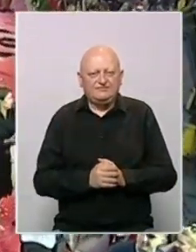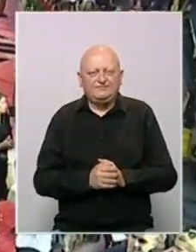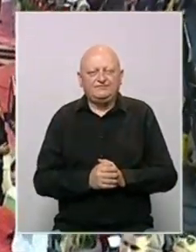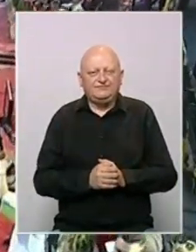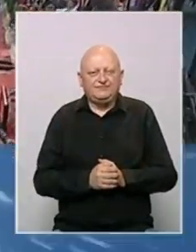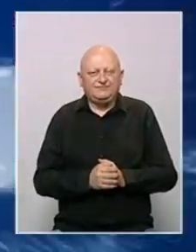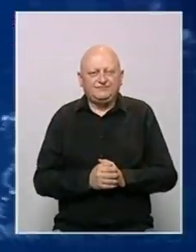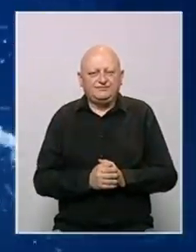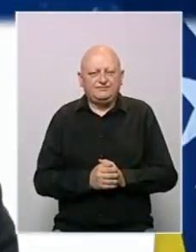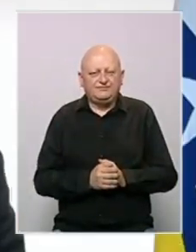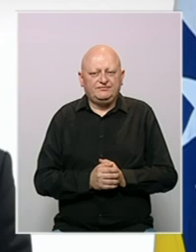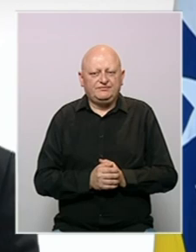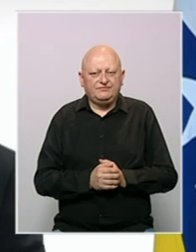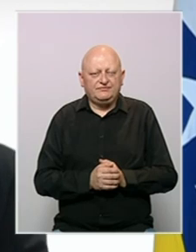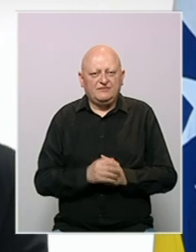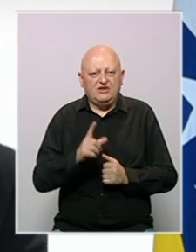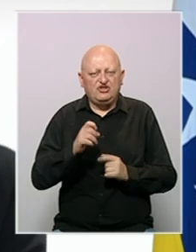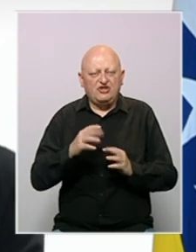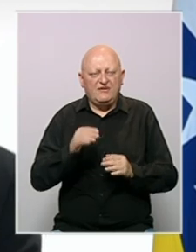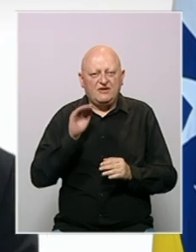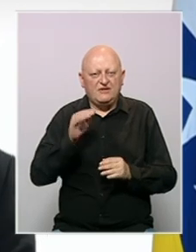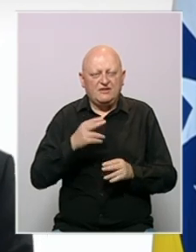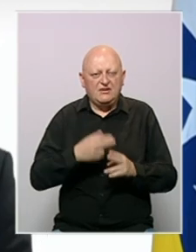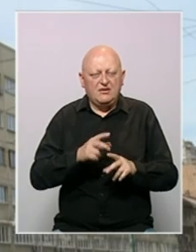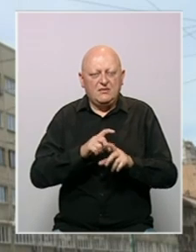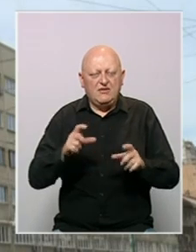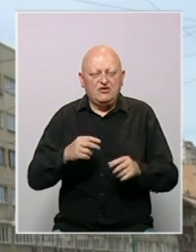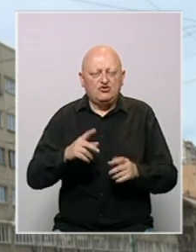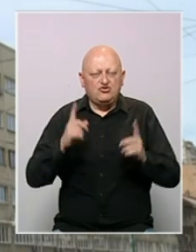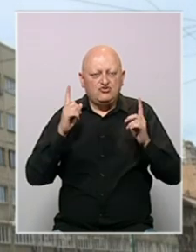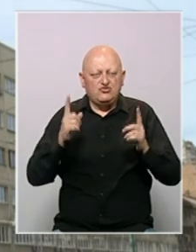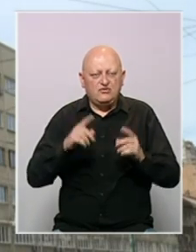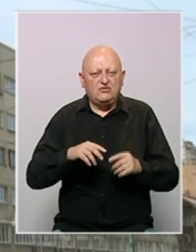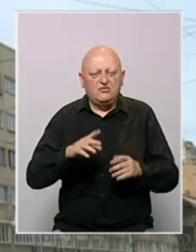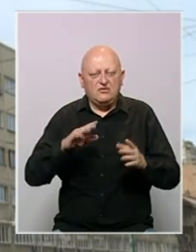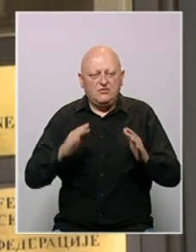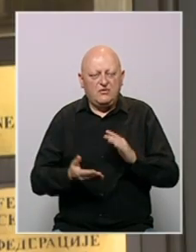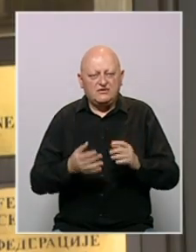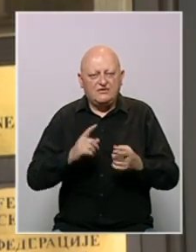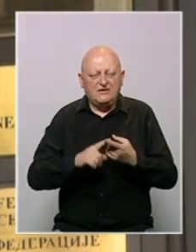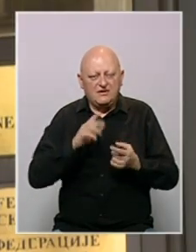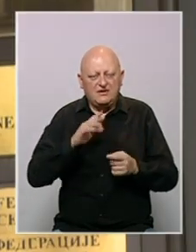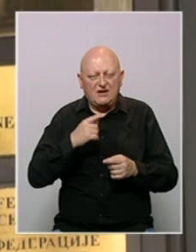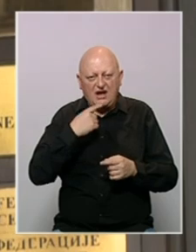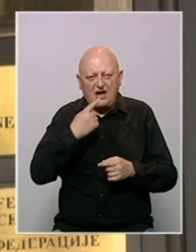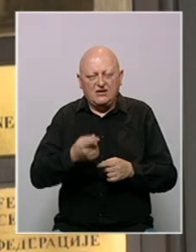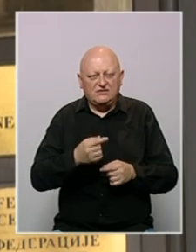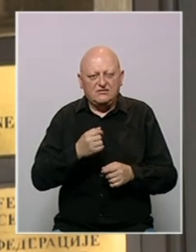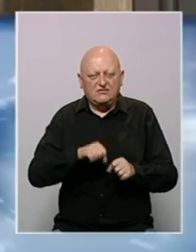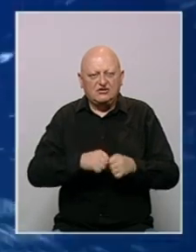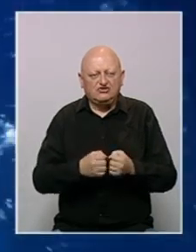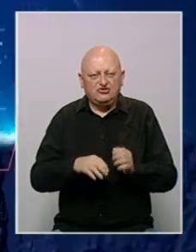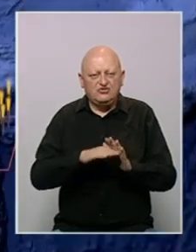Zana Džubur Čavara najavio imenovanje sudija Ustavni sud pod predsjednici Federacije tvrde Krši